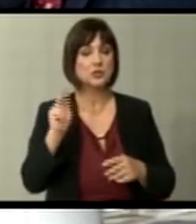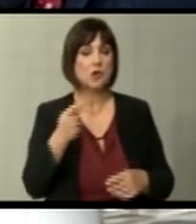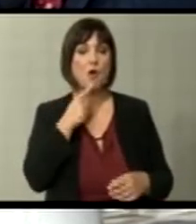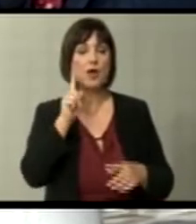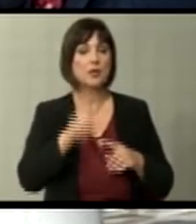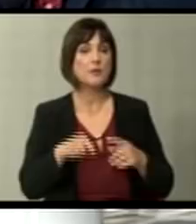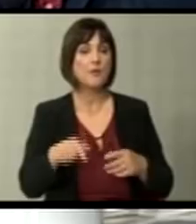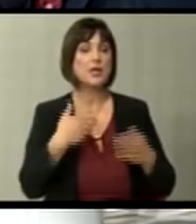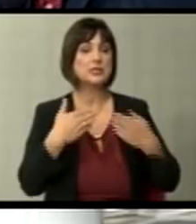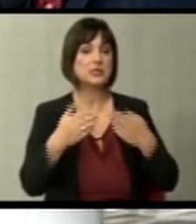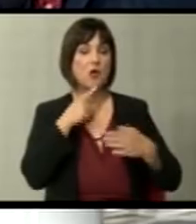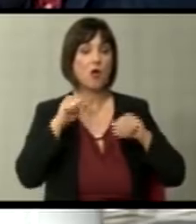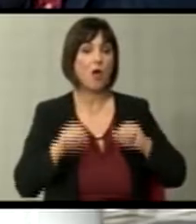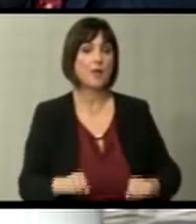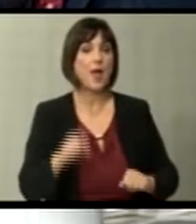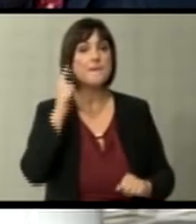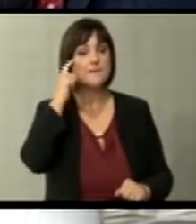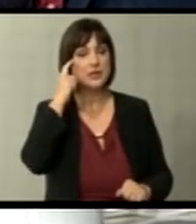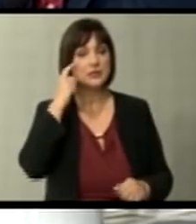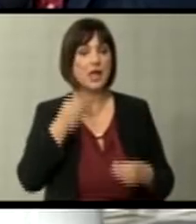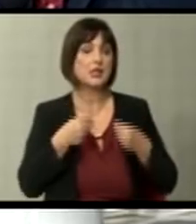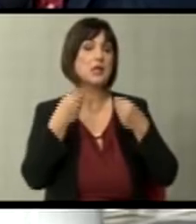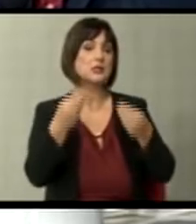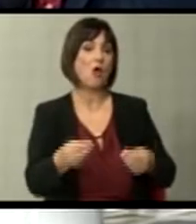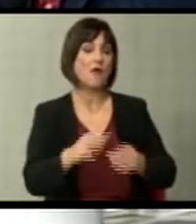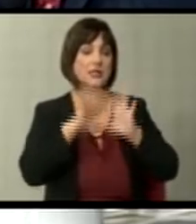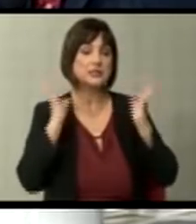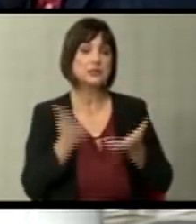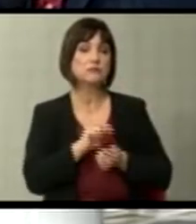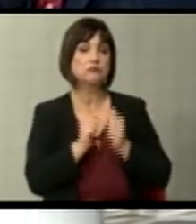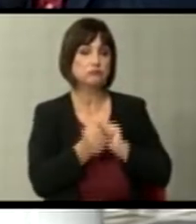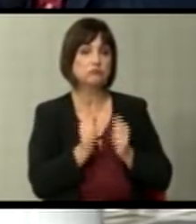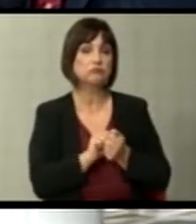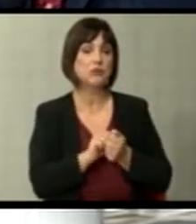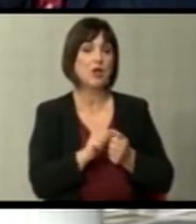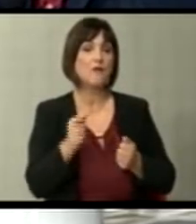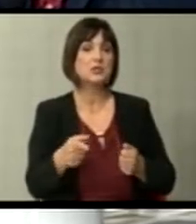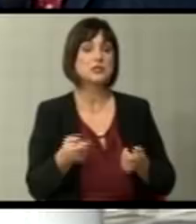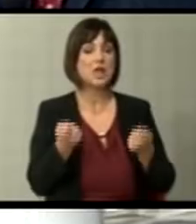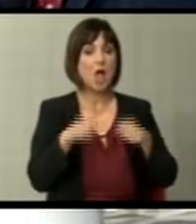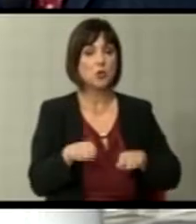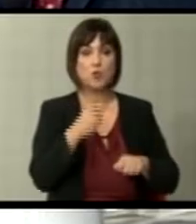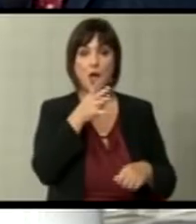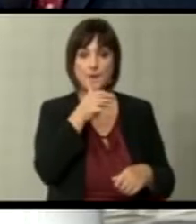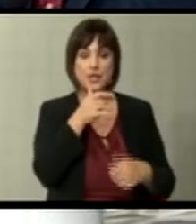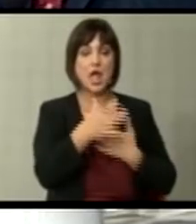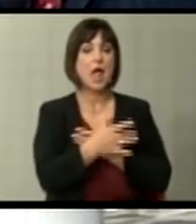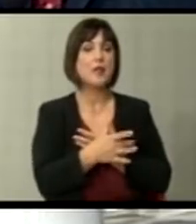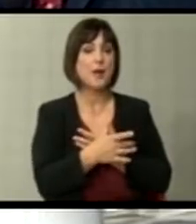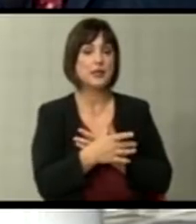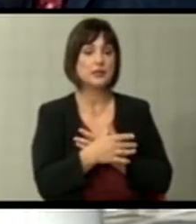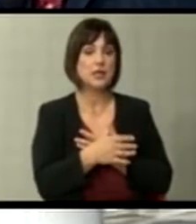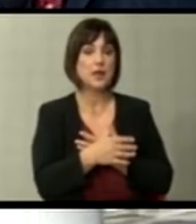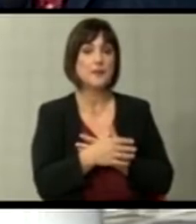после заседница која председава мислам дека ќе даде се од себе заключокот за Македонија и Албанија